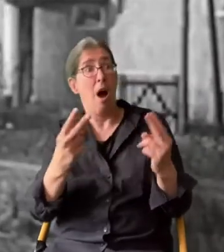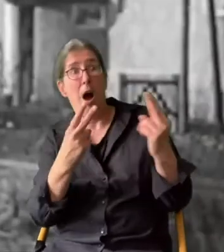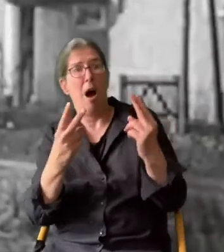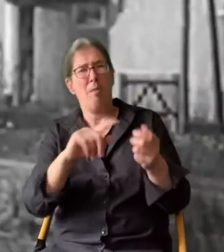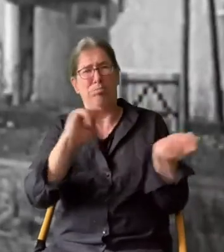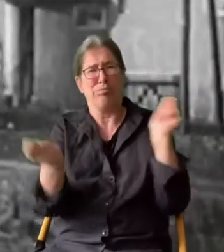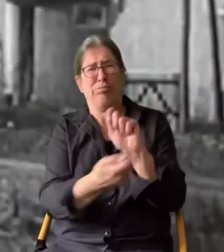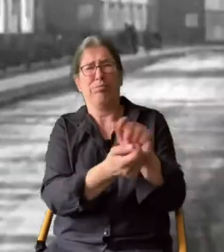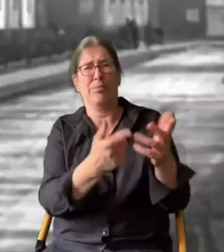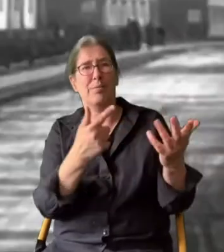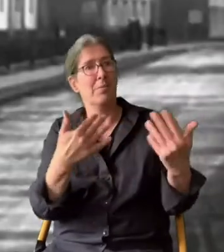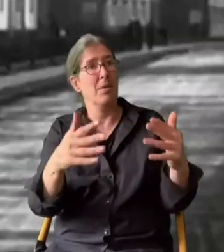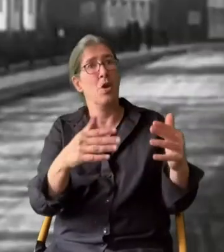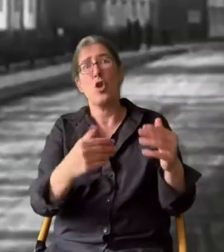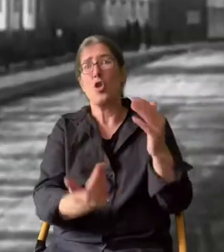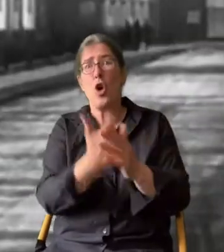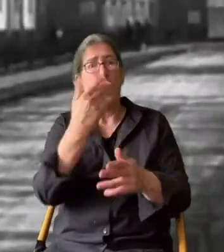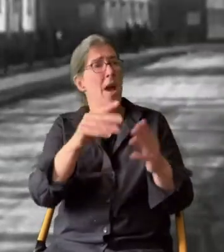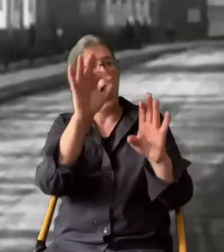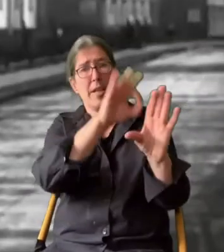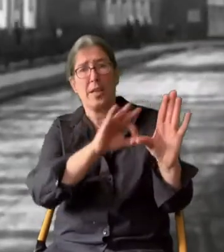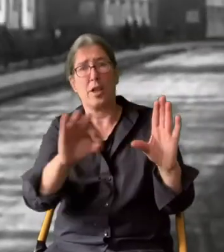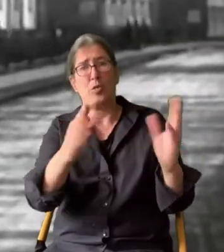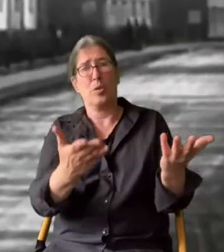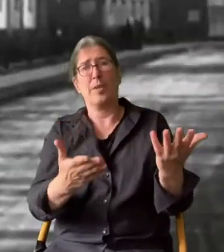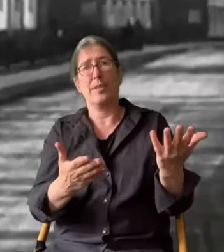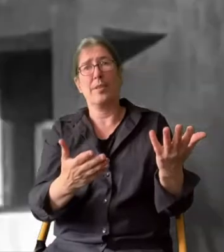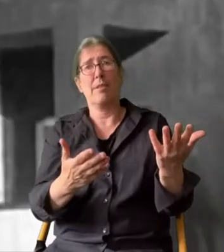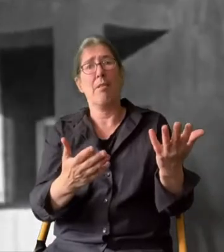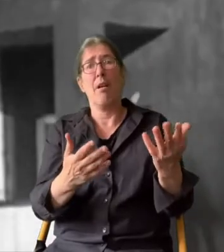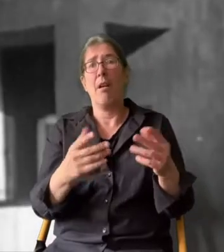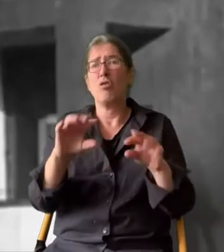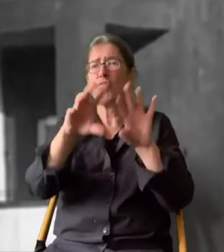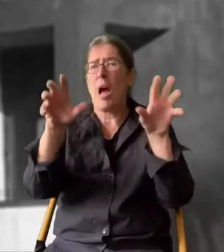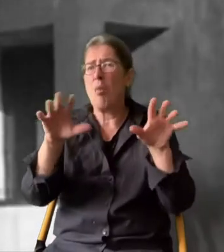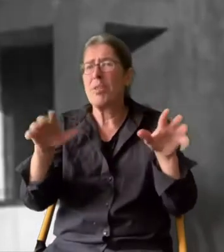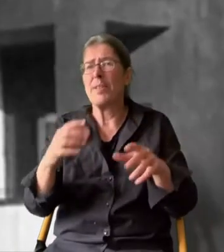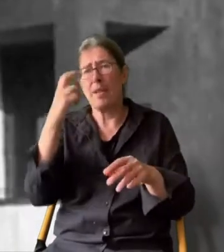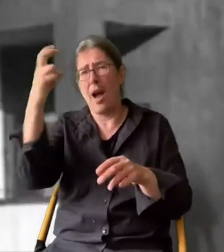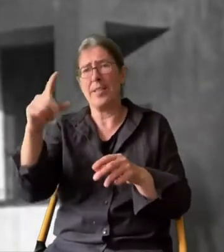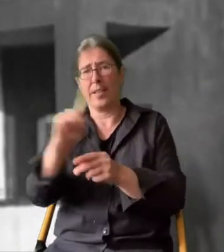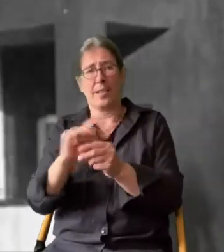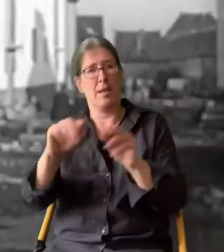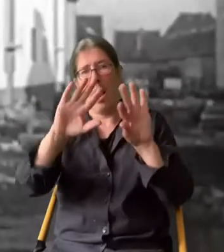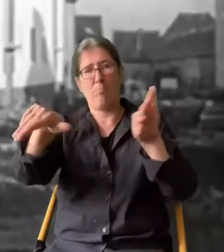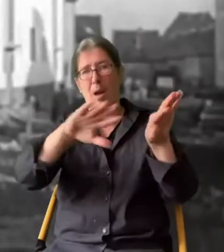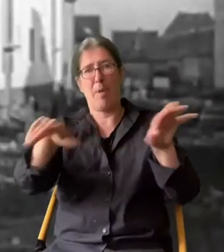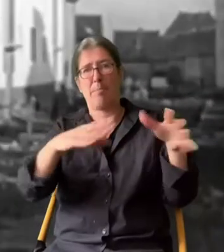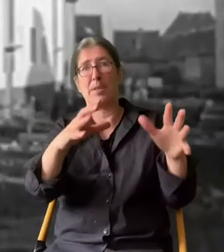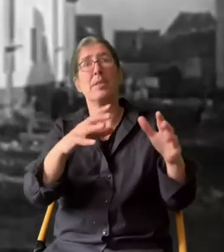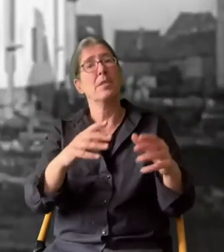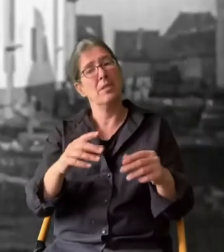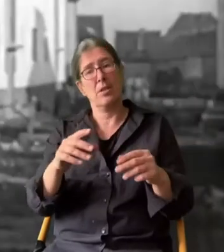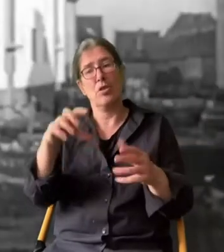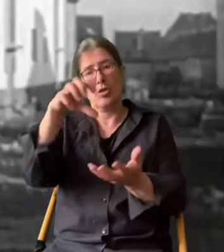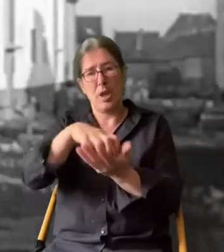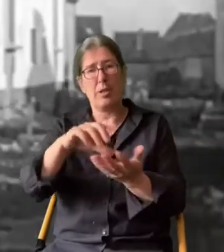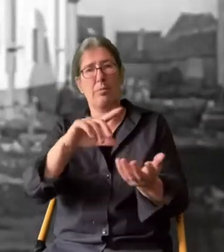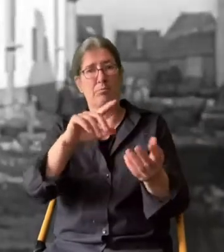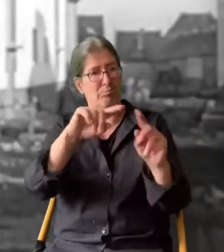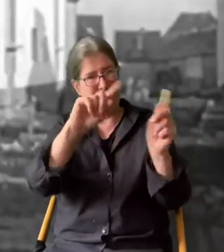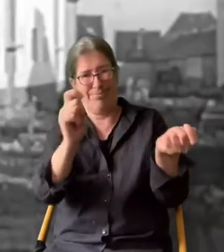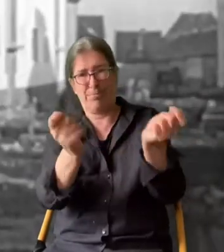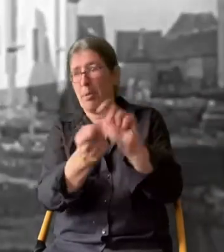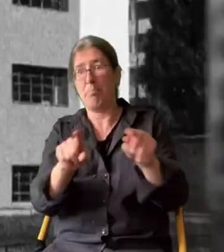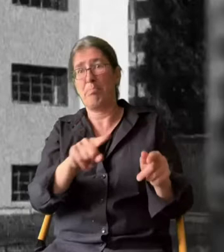Aufsehen erregend, revolutionär, die neue Architektur. Befreit von den Schnörkeln der Kaiserzeit. Sie verändert das